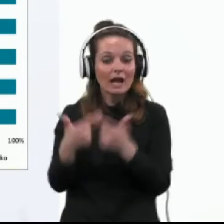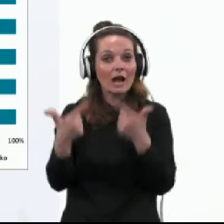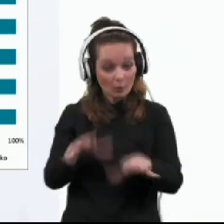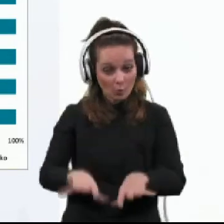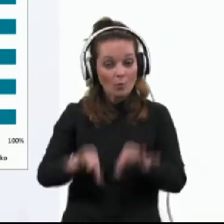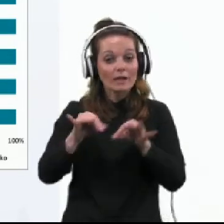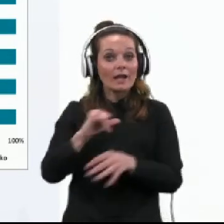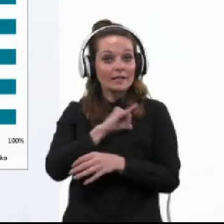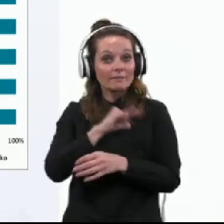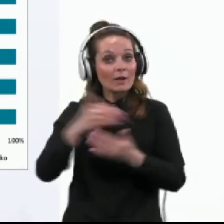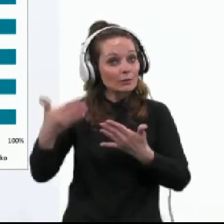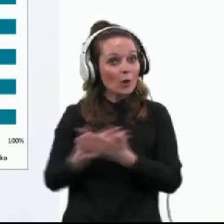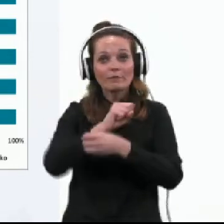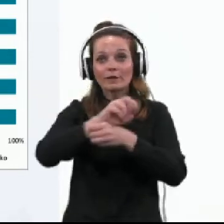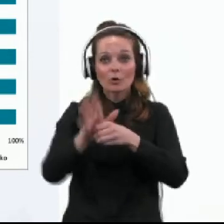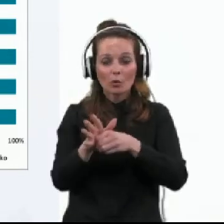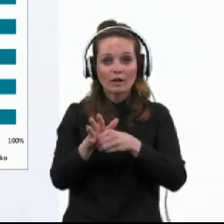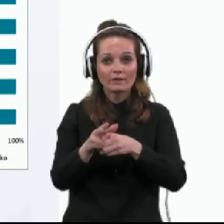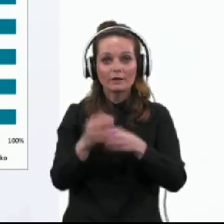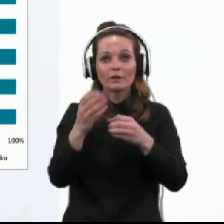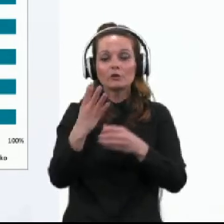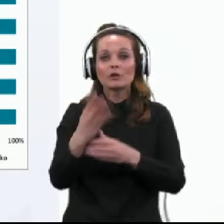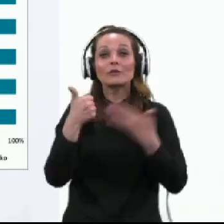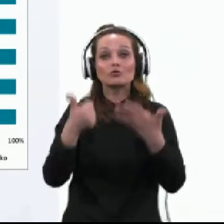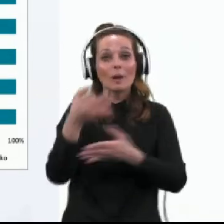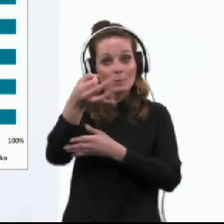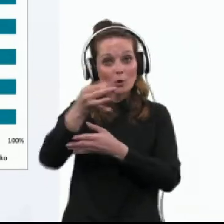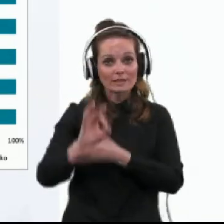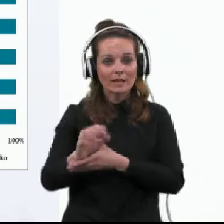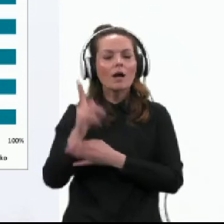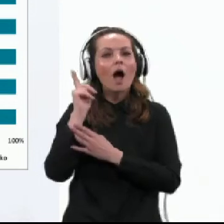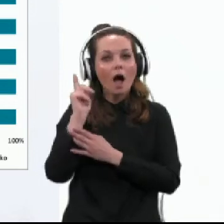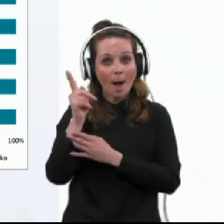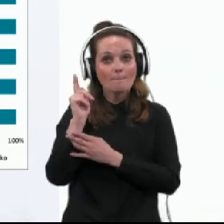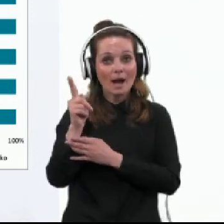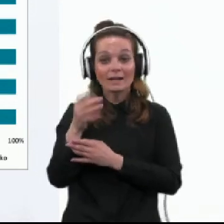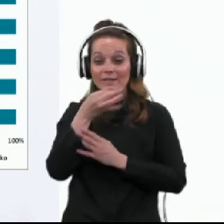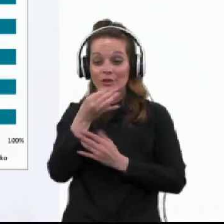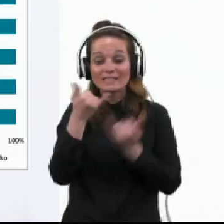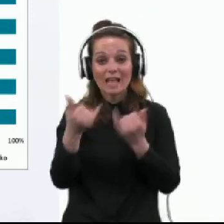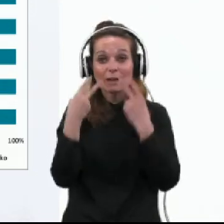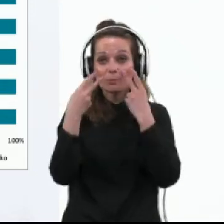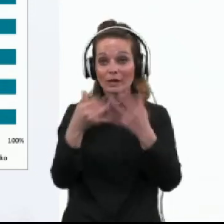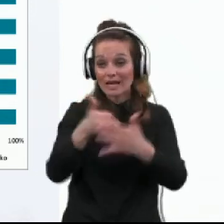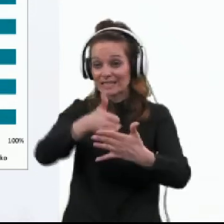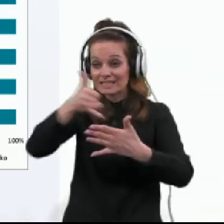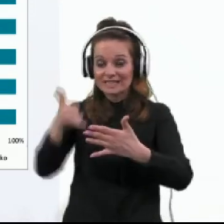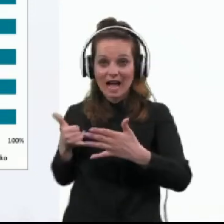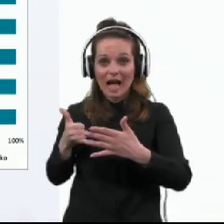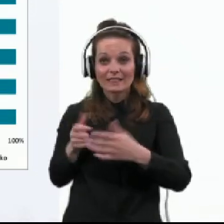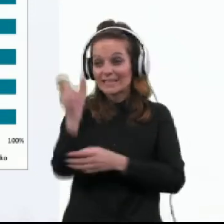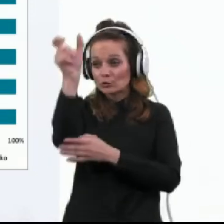najti informacije v novem koronavirusu 64%, ampak, a ne, če pa pogledamo zadnji